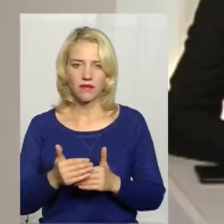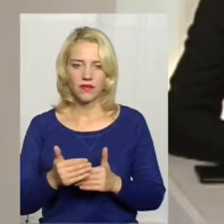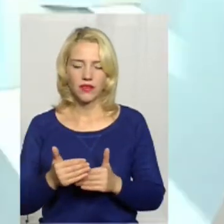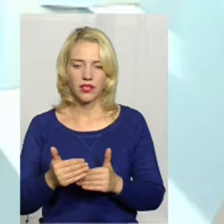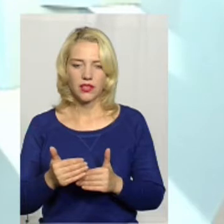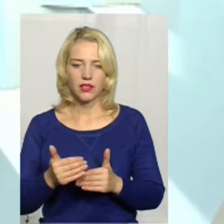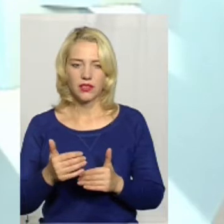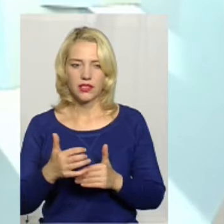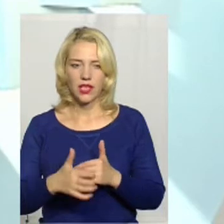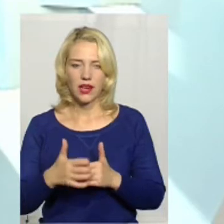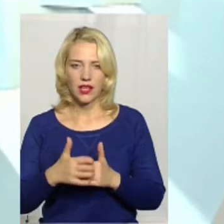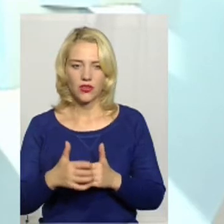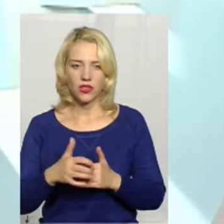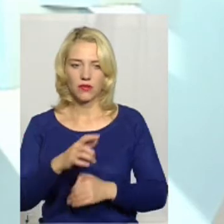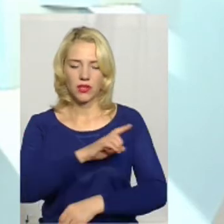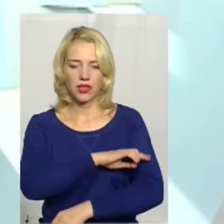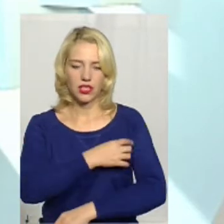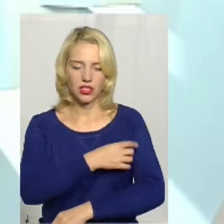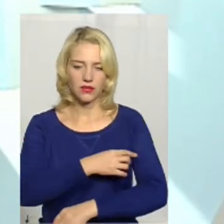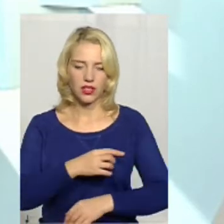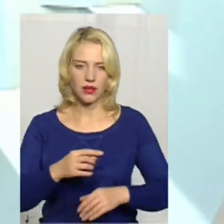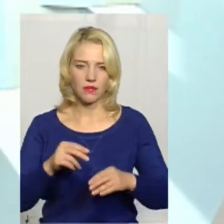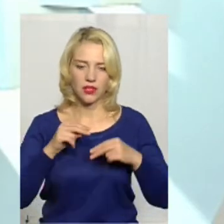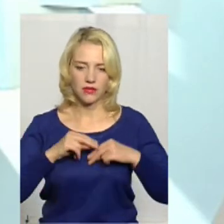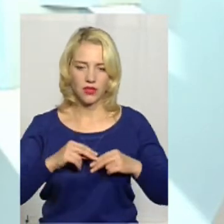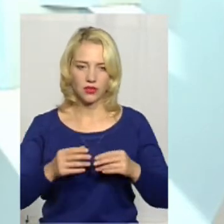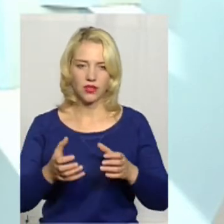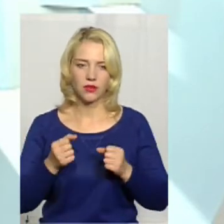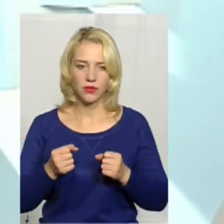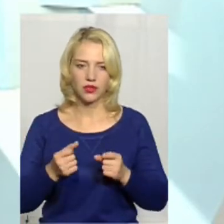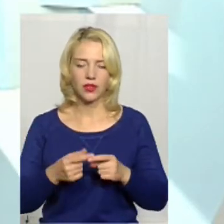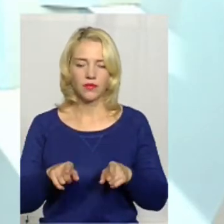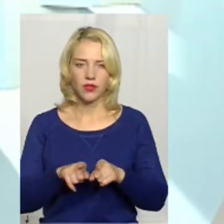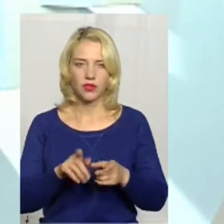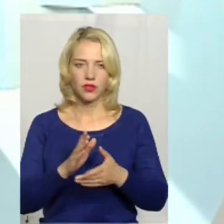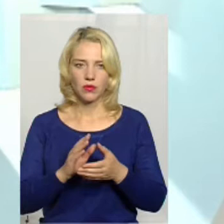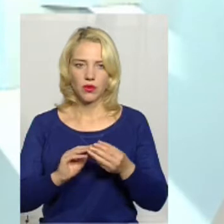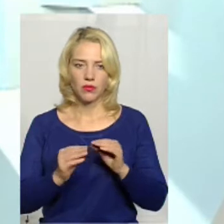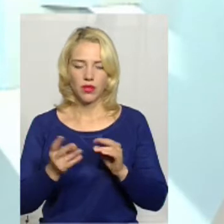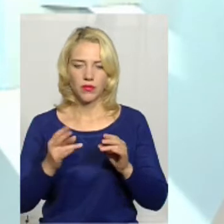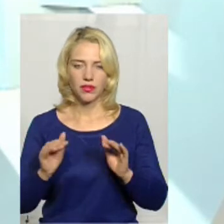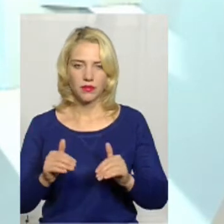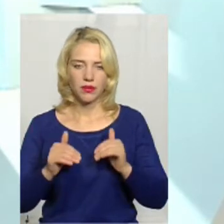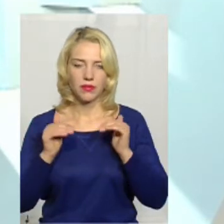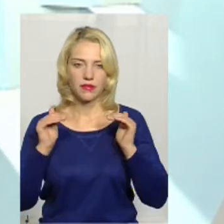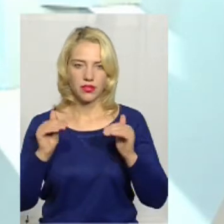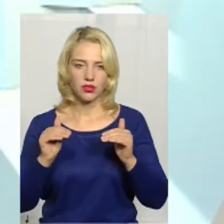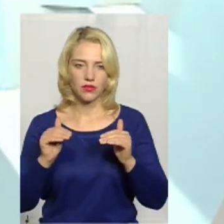гривень середній медичні працівники отримують, чим водіїв, також є проблема, там треба підвищувати.